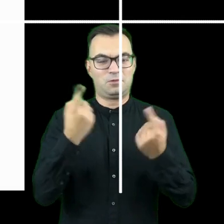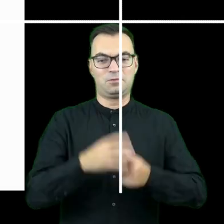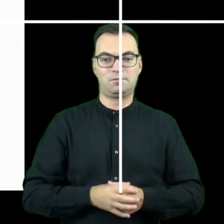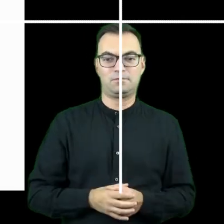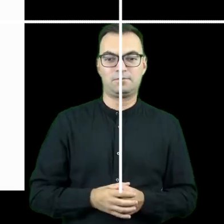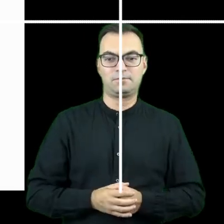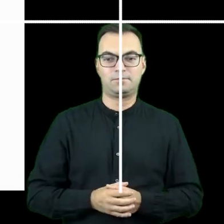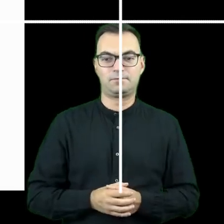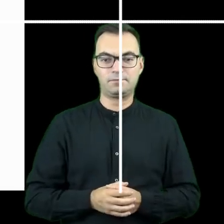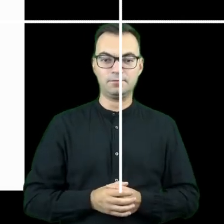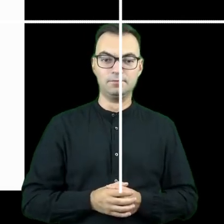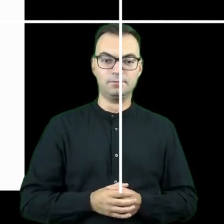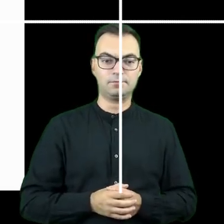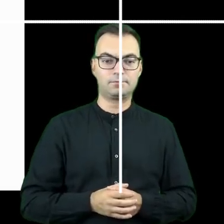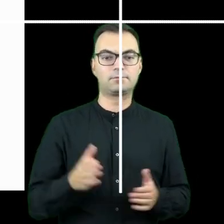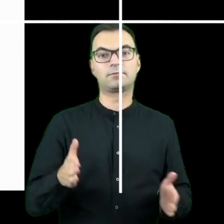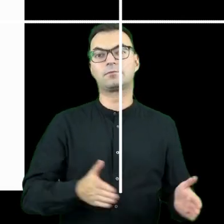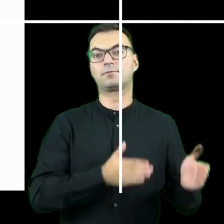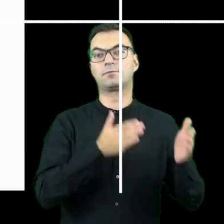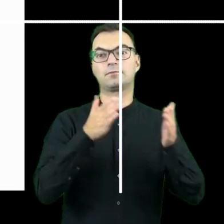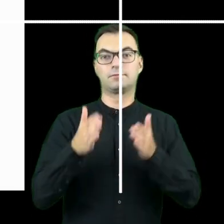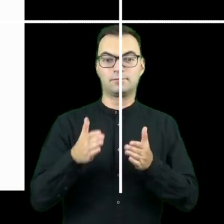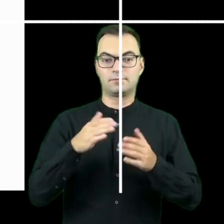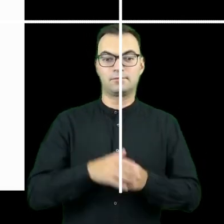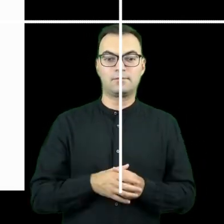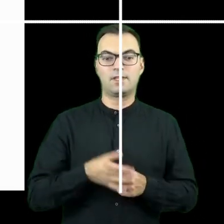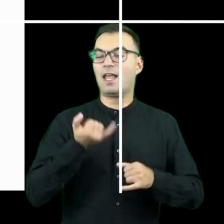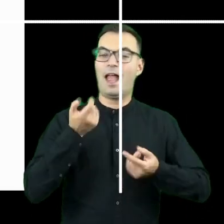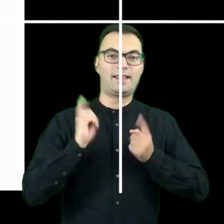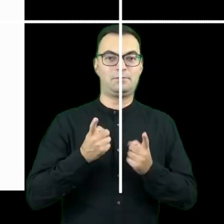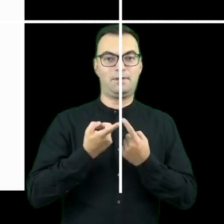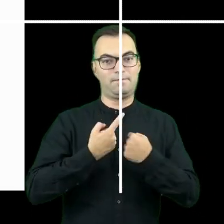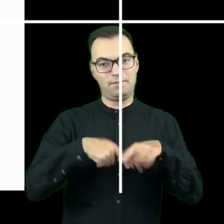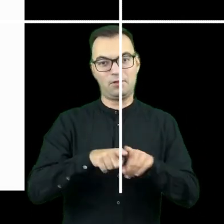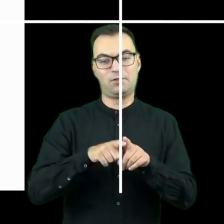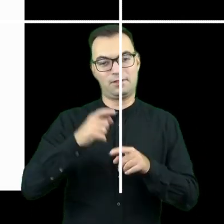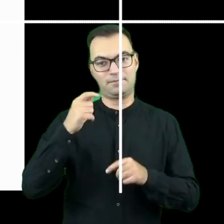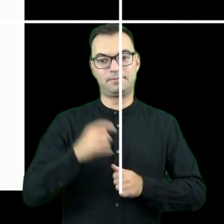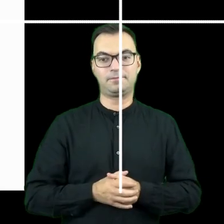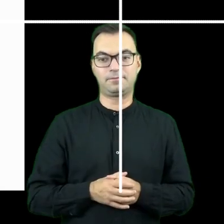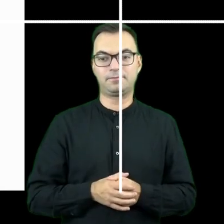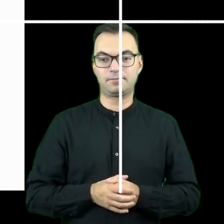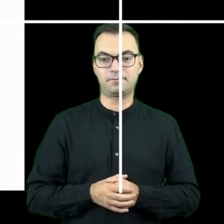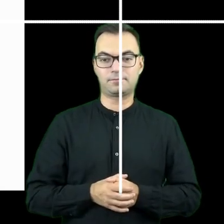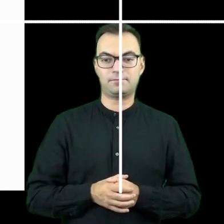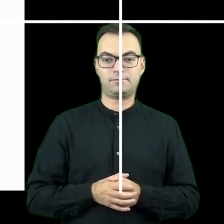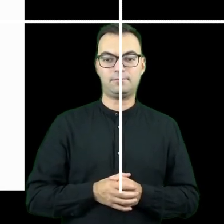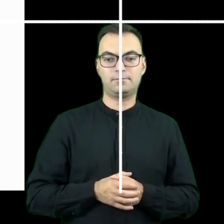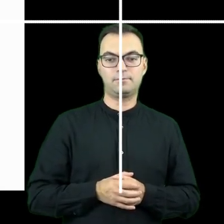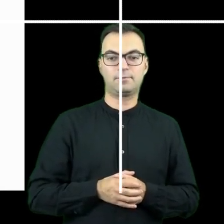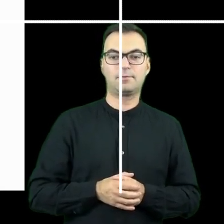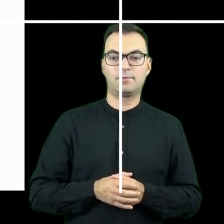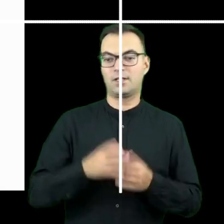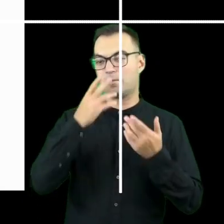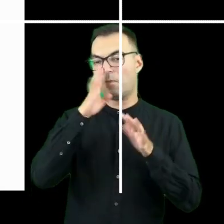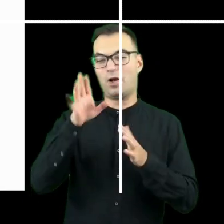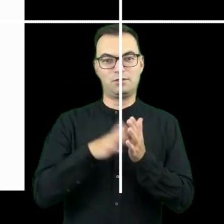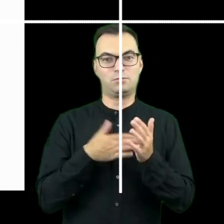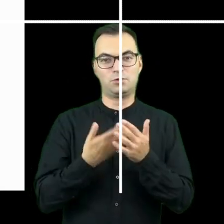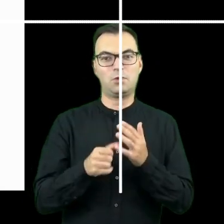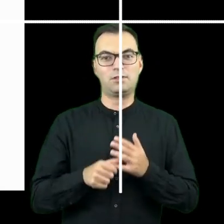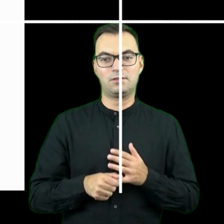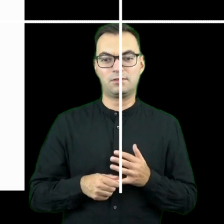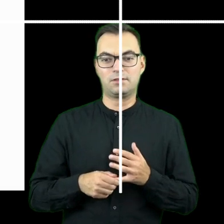budowaniu innowacji. No i kolejnym krokiem jest jak najszybsze zrealizowanie swojego rozwiązania. To zaraz Wam pokażę też na tych kejsach.